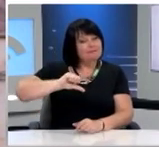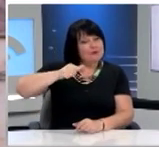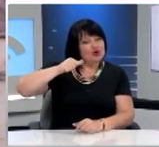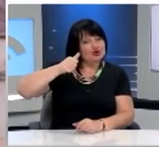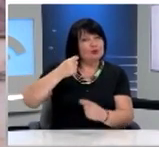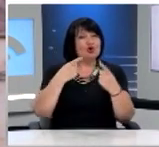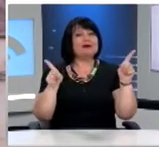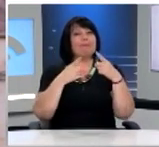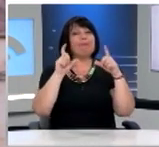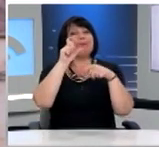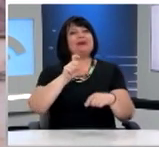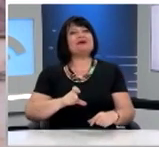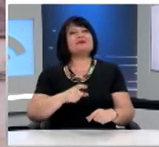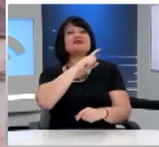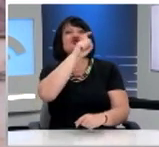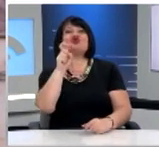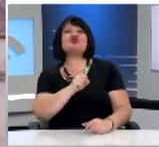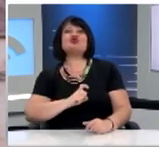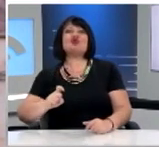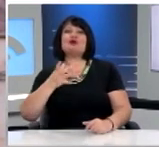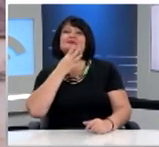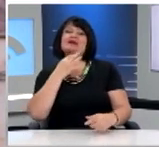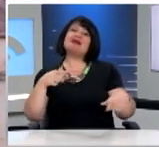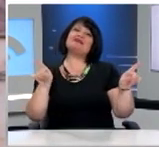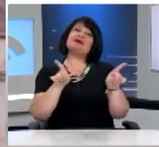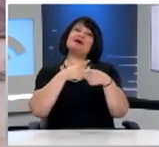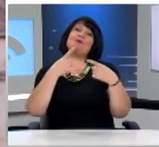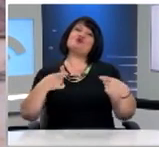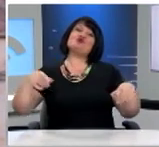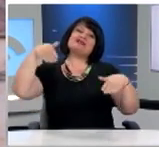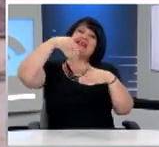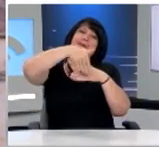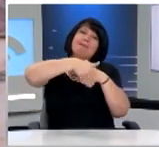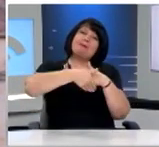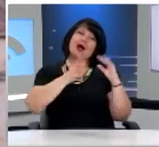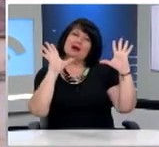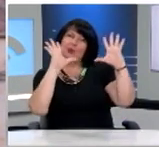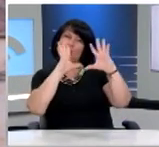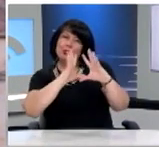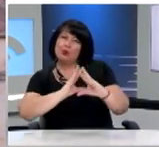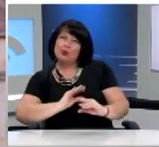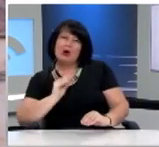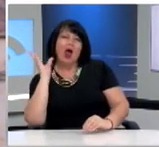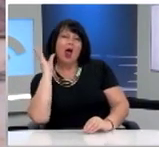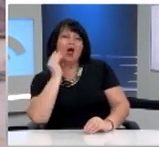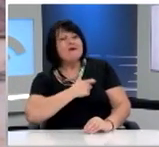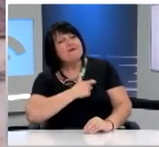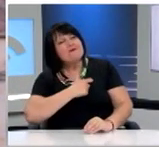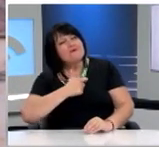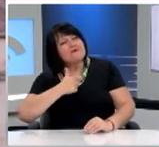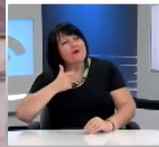ποίηση της ζωής μας Σαν μουσική Τη νύχτα μακρινή που σβήνει Αλλά επειδή ακριβώς